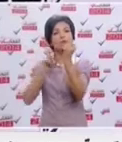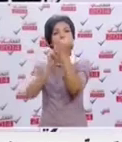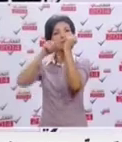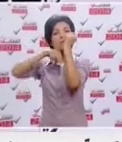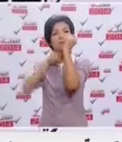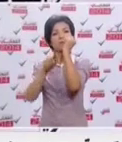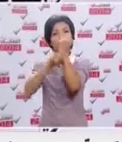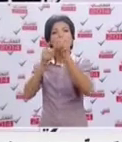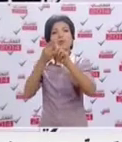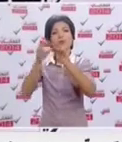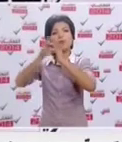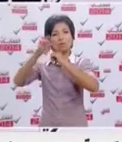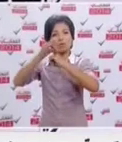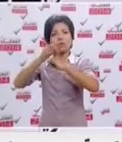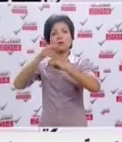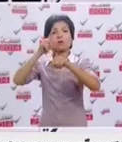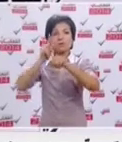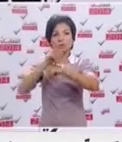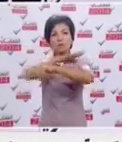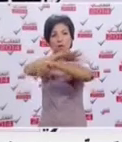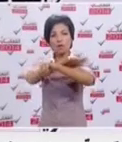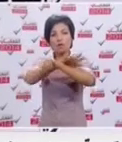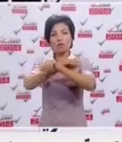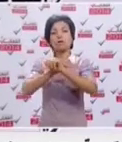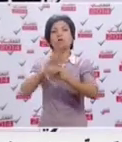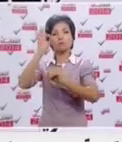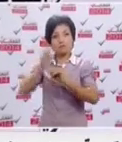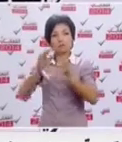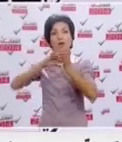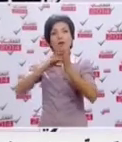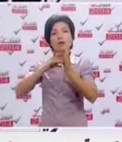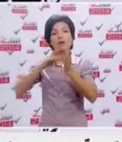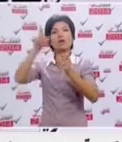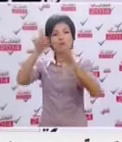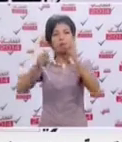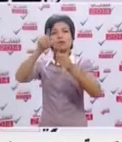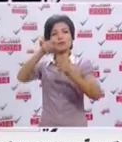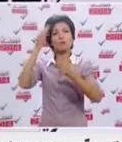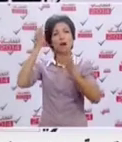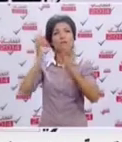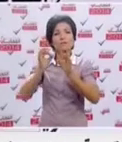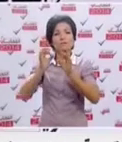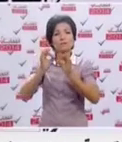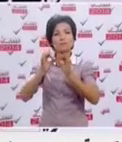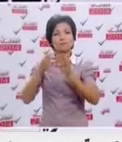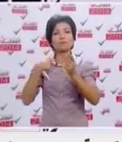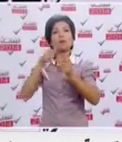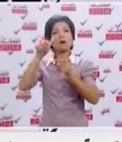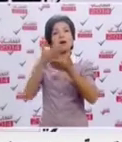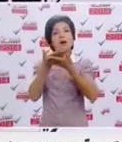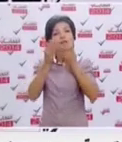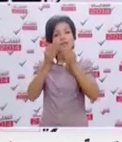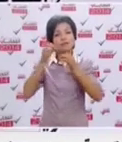والرقاب والسعيدة والقلال والخرشف والسبالة وجلمة الناس الدساتر الموجودين الغادي والمواطنين اللي عندهم